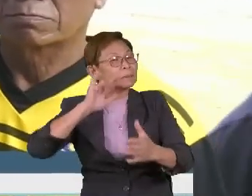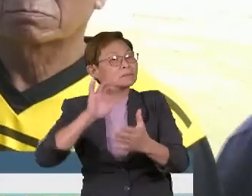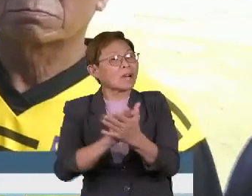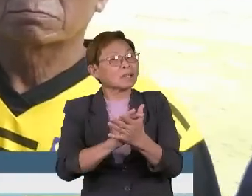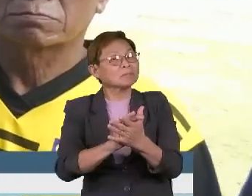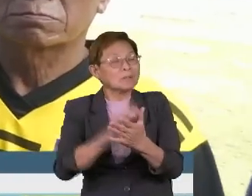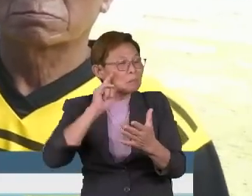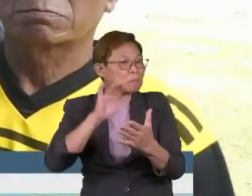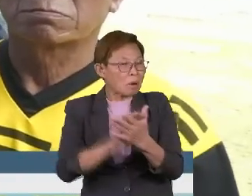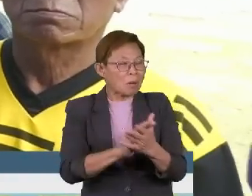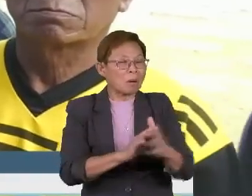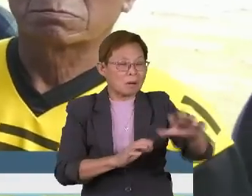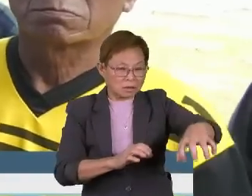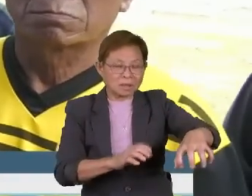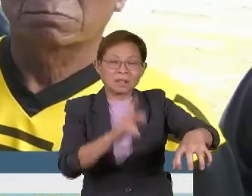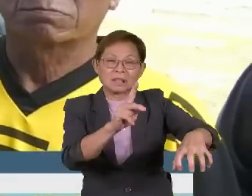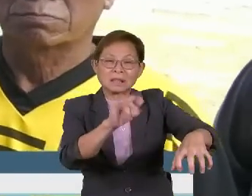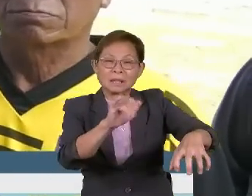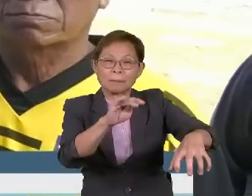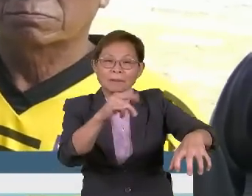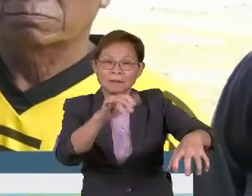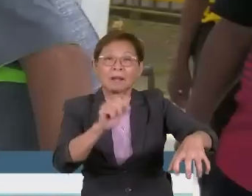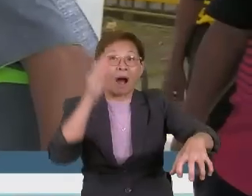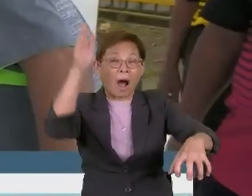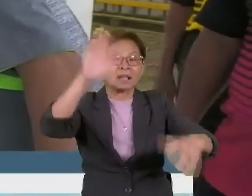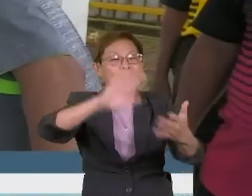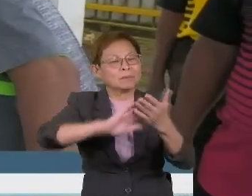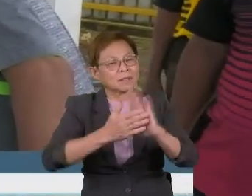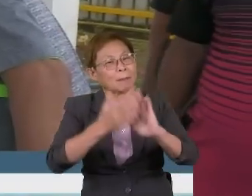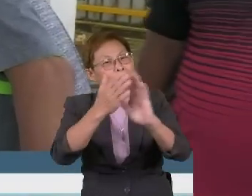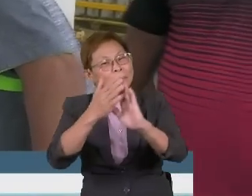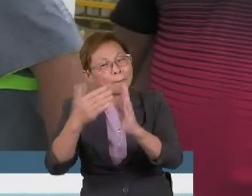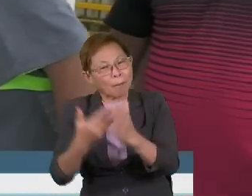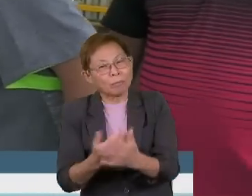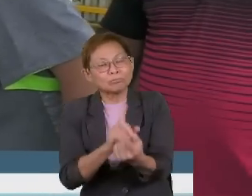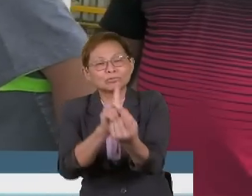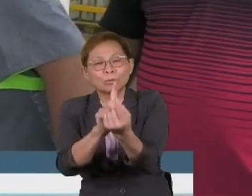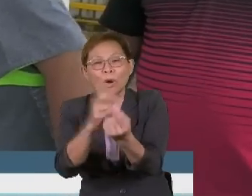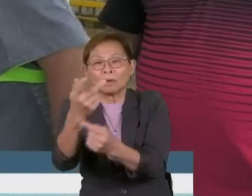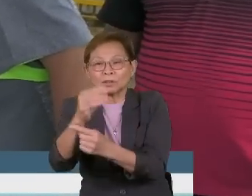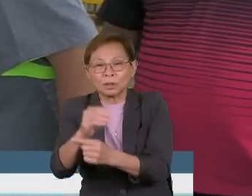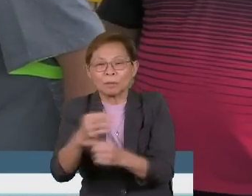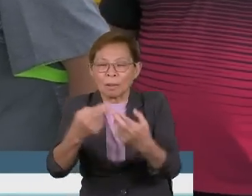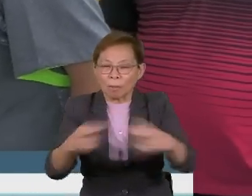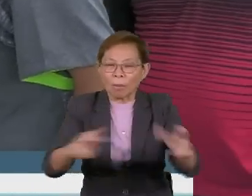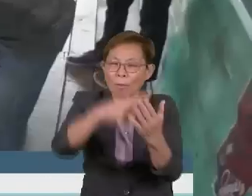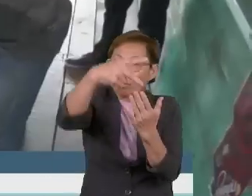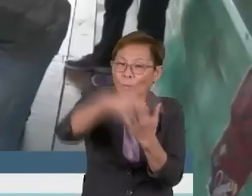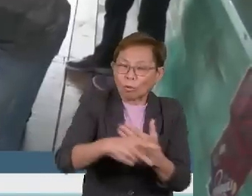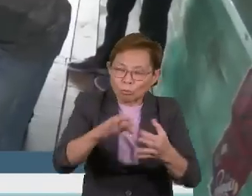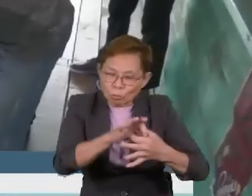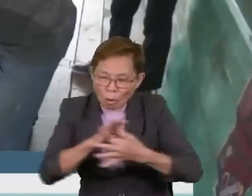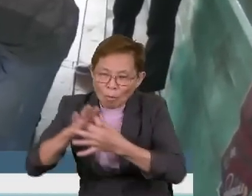kawasan Ki Manis ini akan menjadi satu bandar baru. Beliau berkata demikian selepas ditemui RTM dalam perasmian program